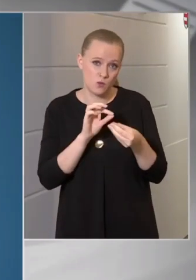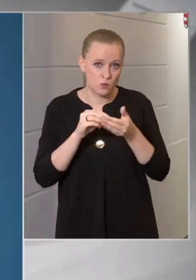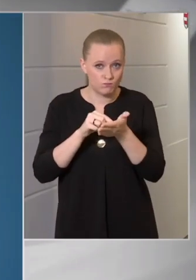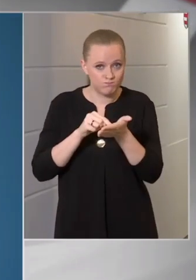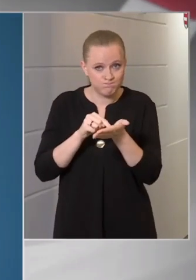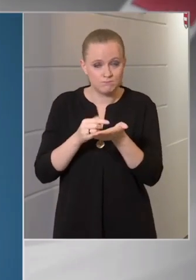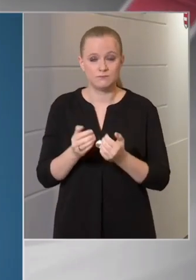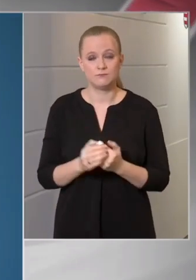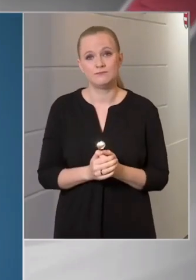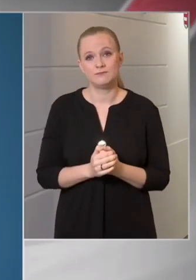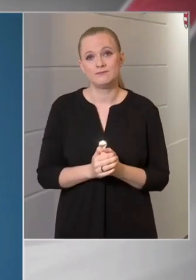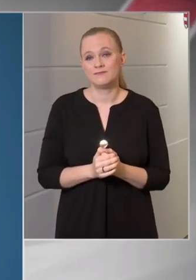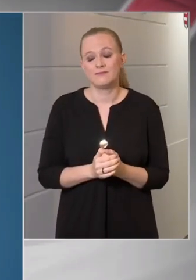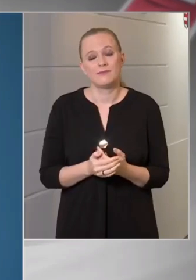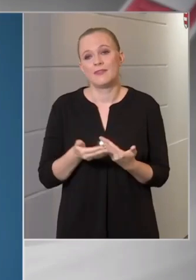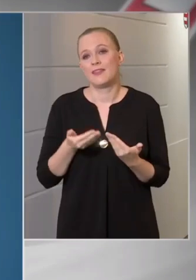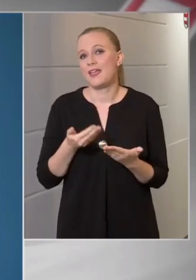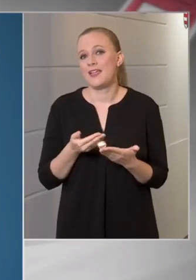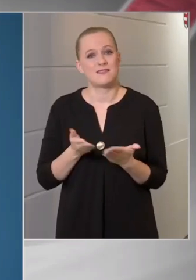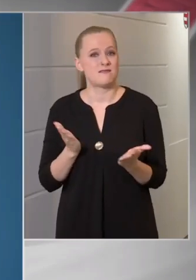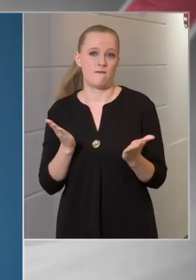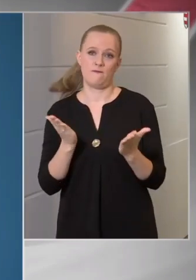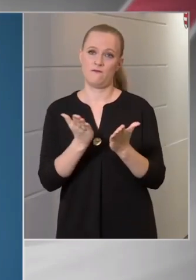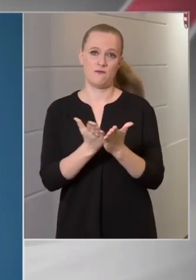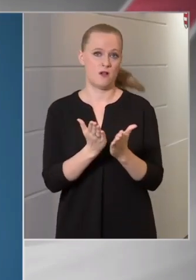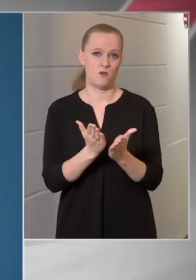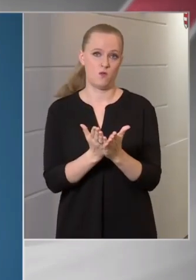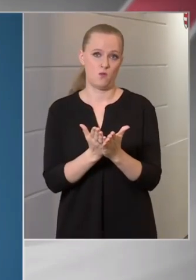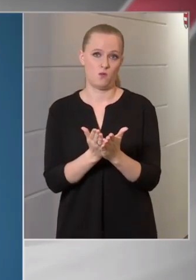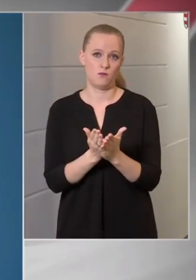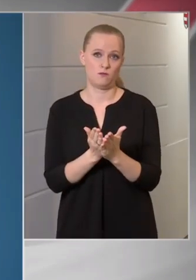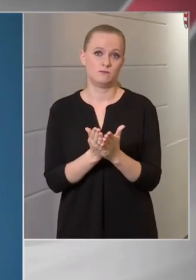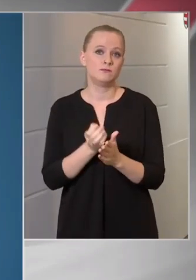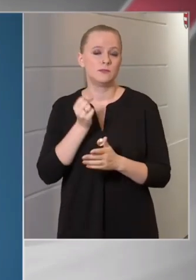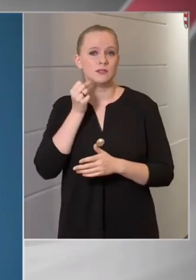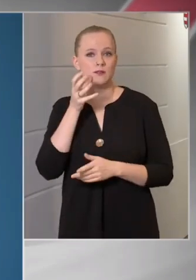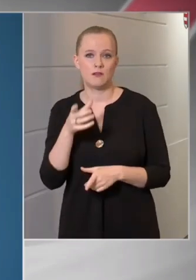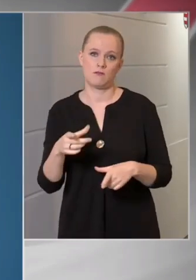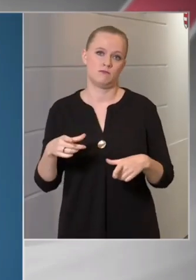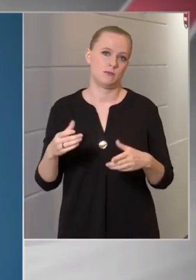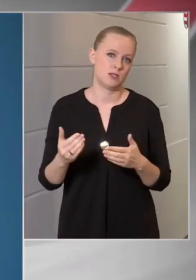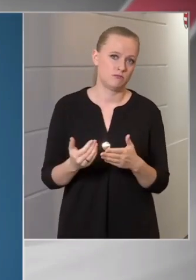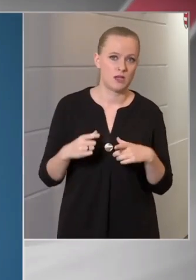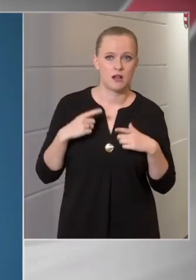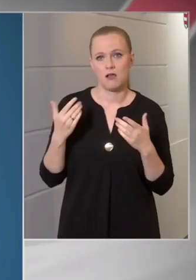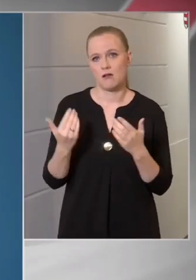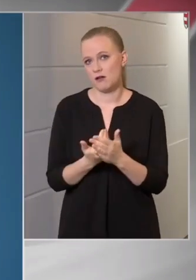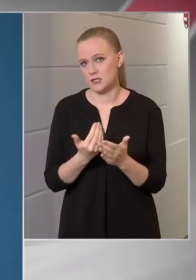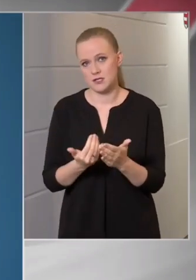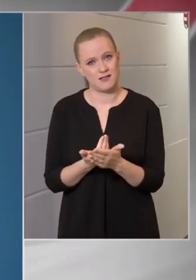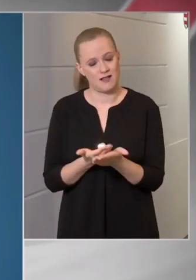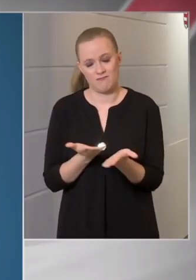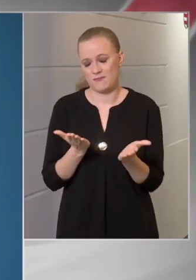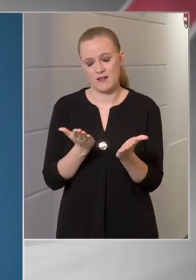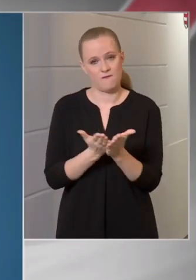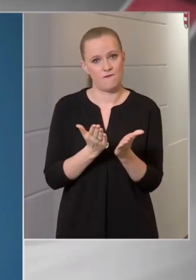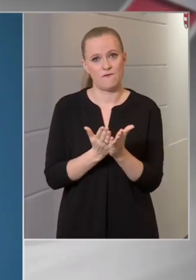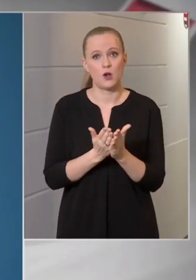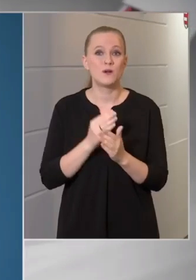Tehát egyáltalán nem való hétköznapi használatra a szelepes